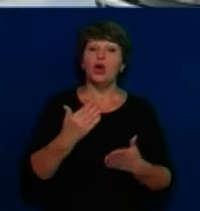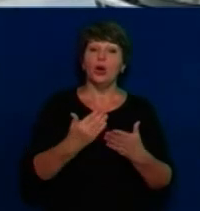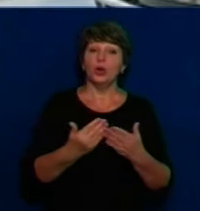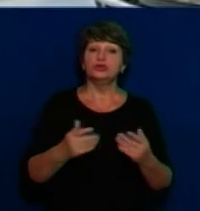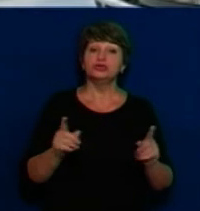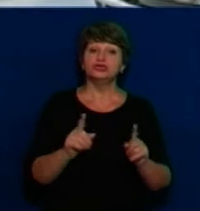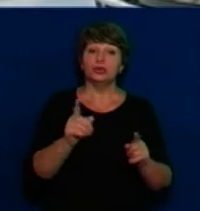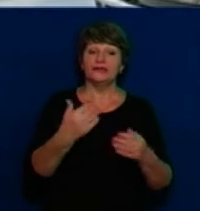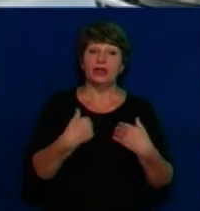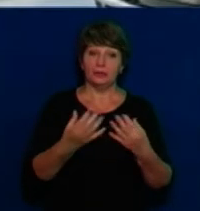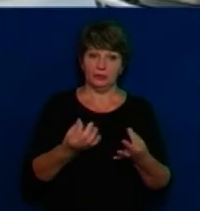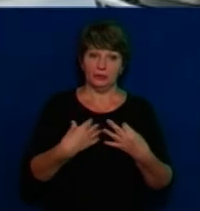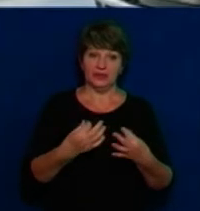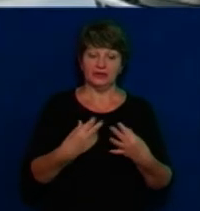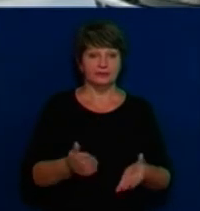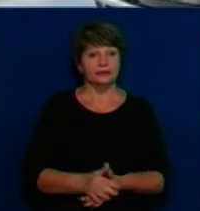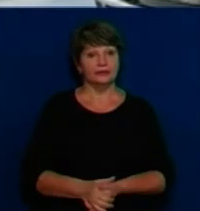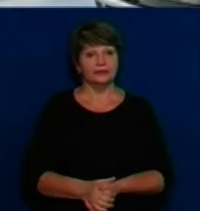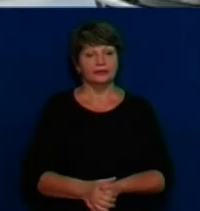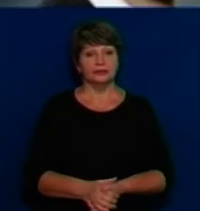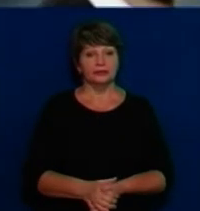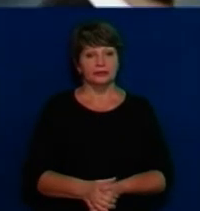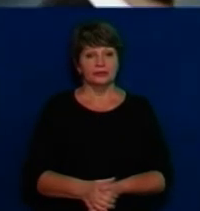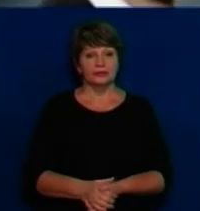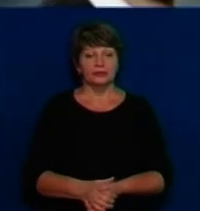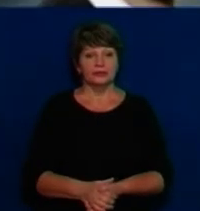він пояснив свою позицію. Давайте його послухаємо.